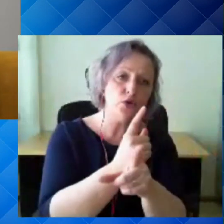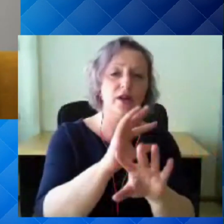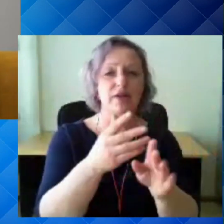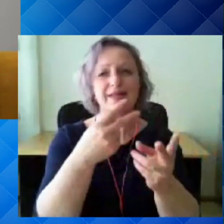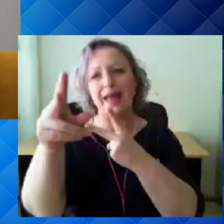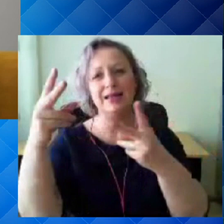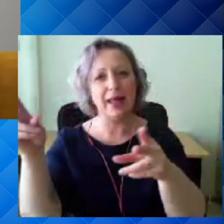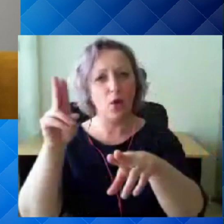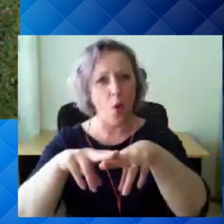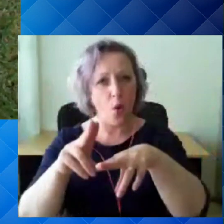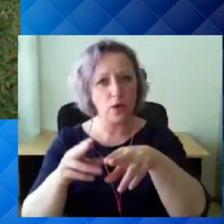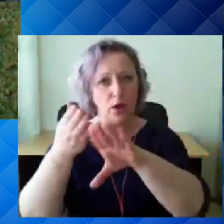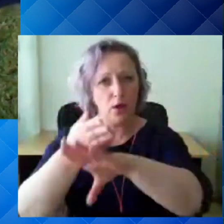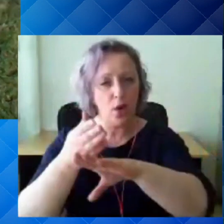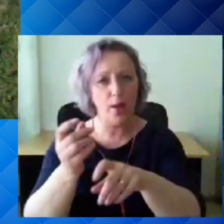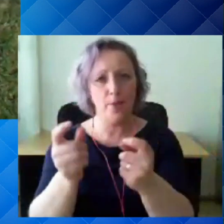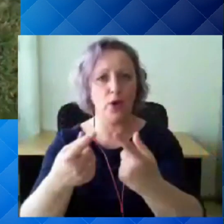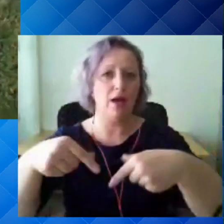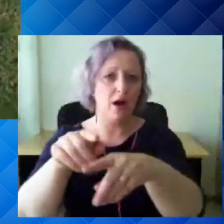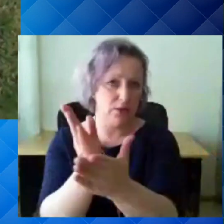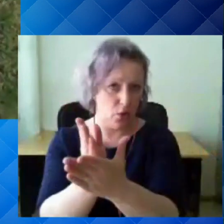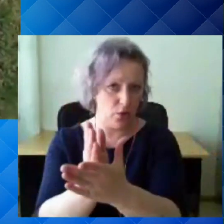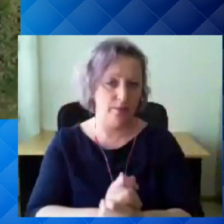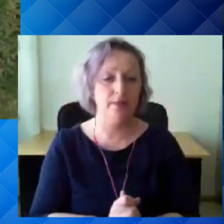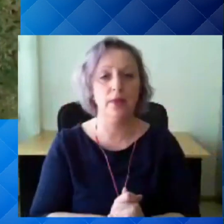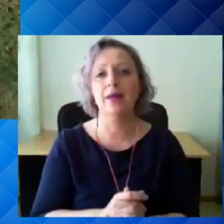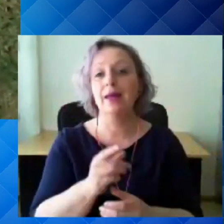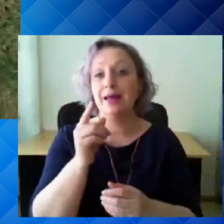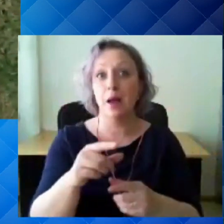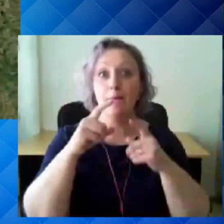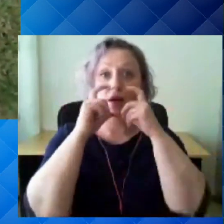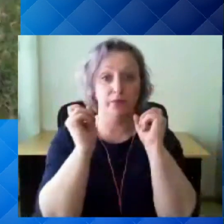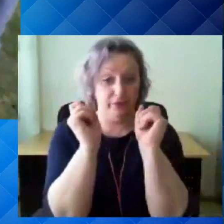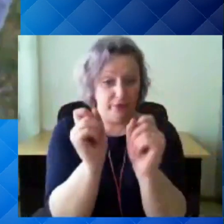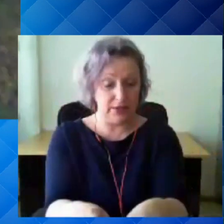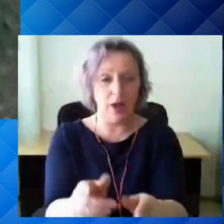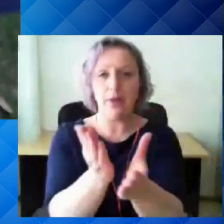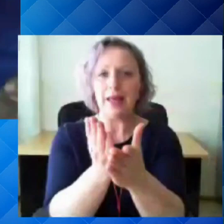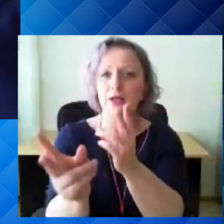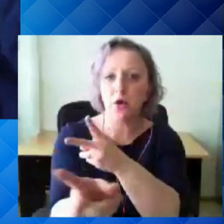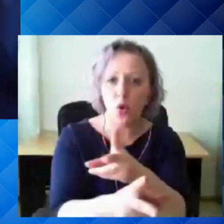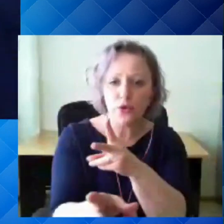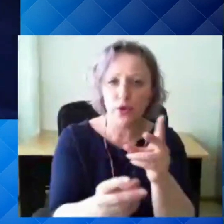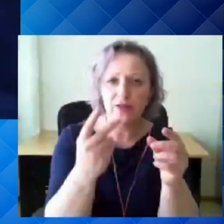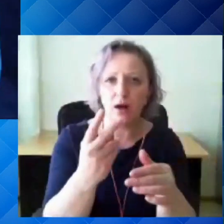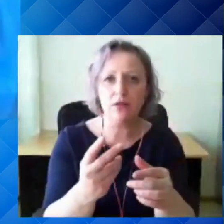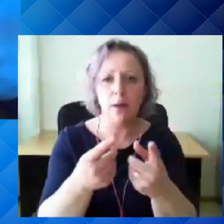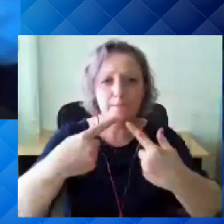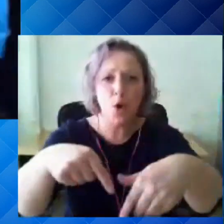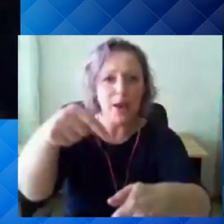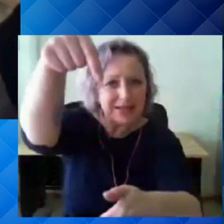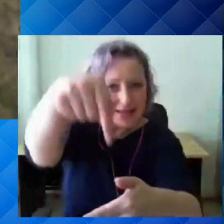kohtade juures olevad prügikastid. Siin maski visates veenduge, et mask on kindlalt prügikastis ees